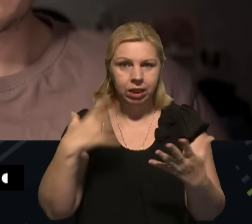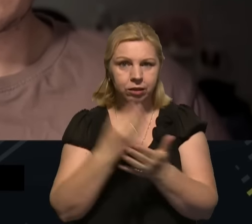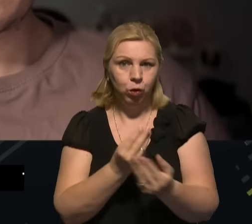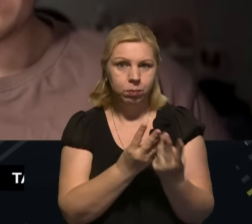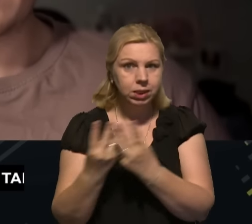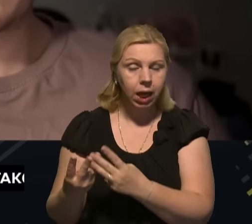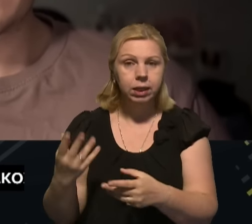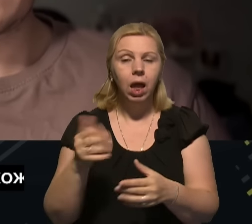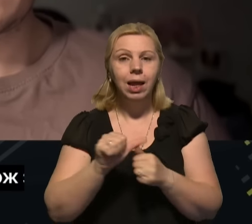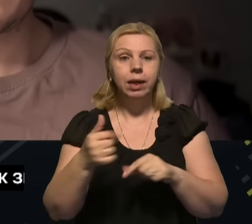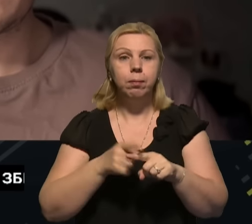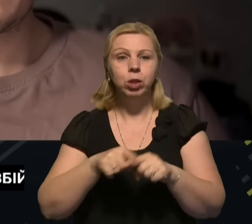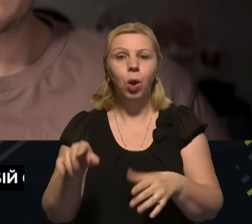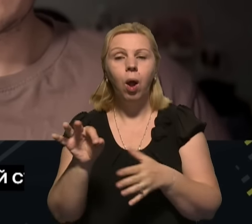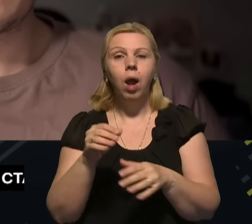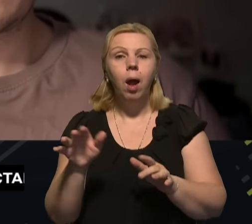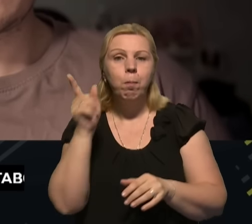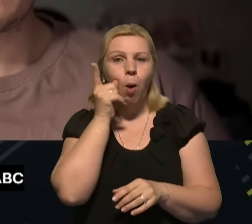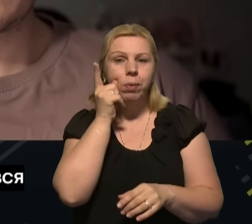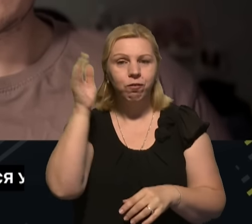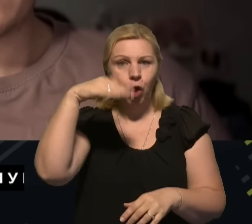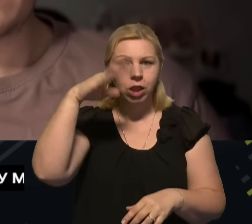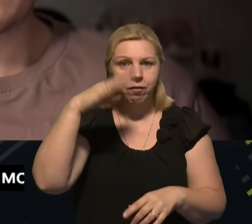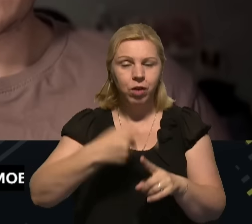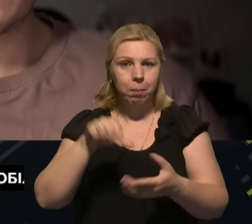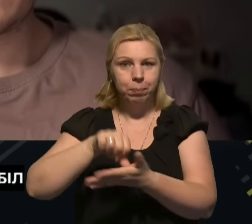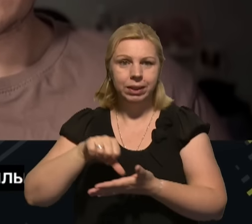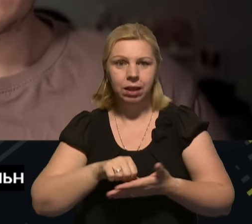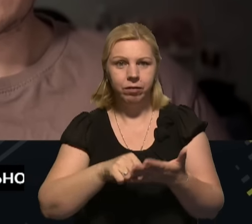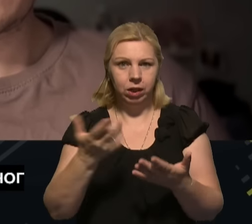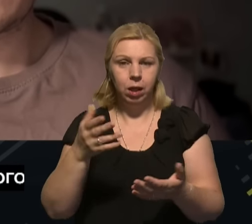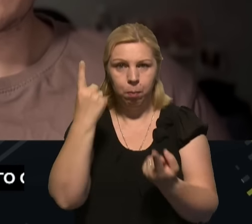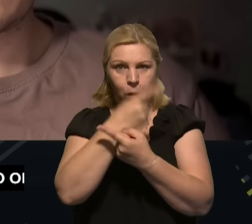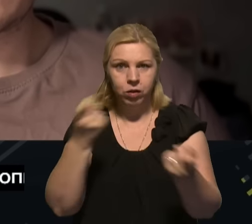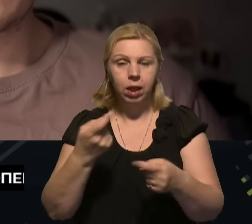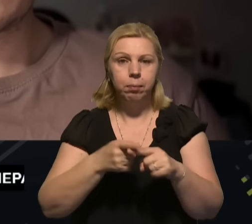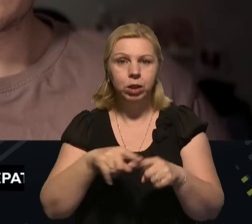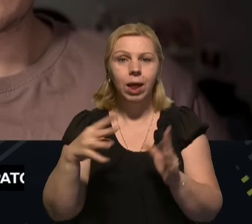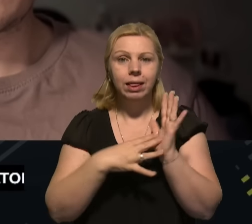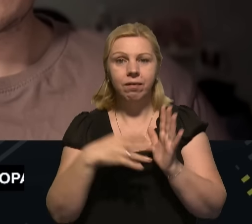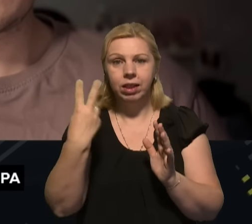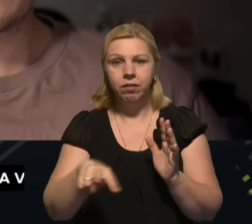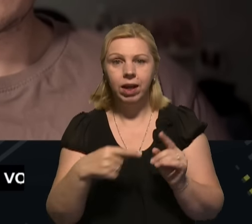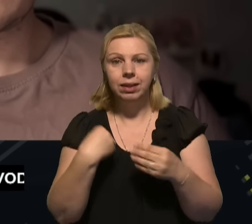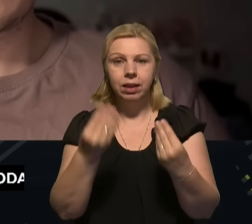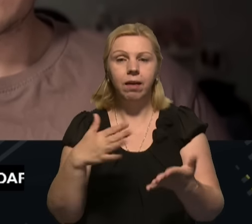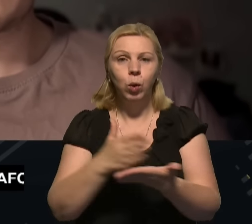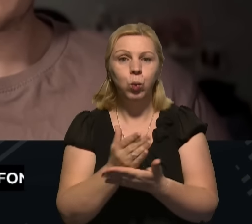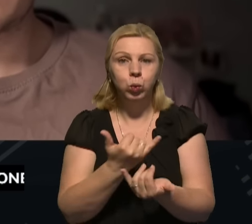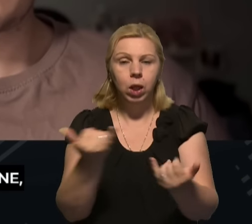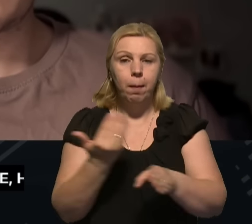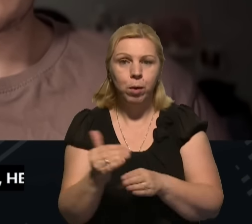сайті. Окрім того, оператору мобільний Vodafone, представники його Суспільному повідомили про те, що з 9.20 надання усіх послуг